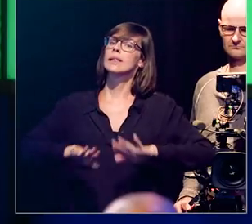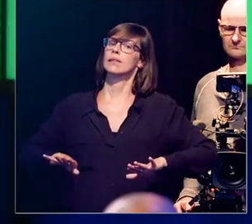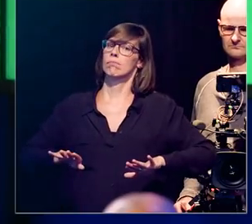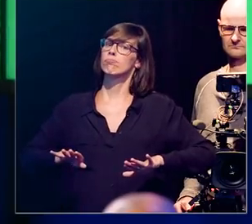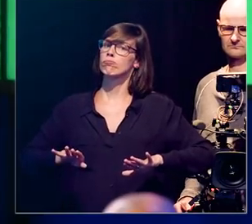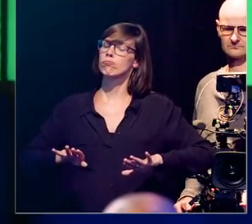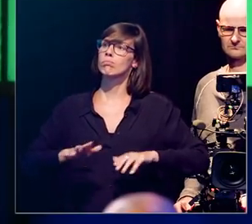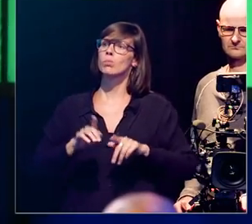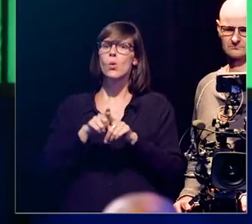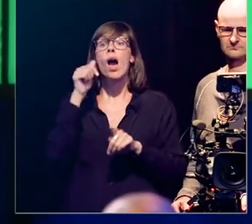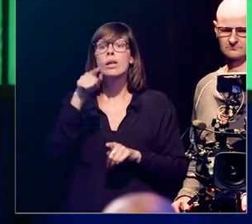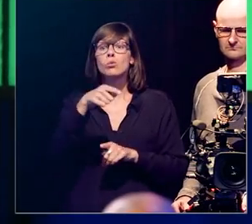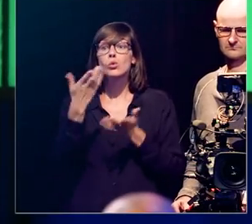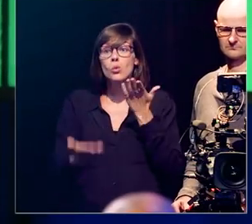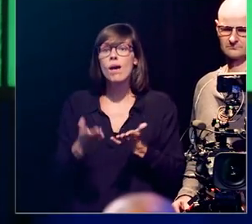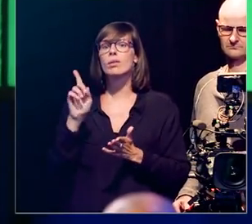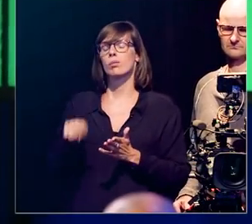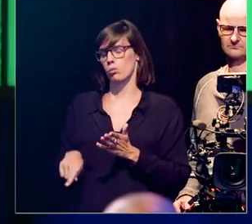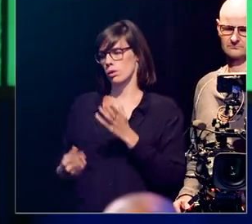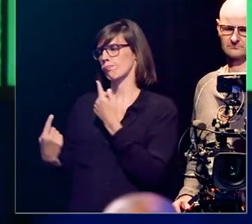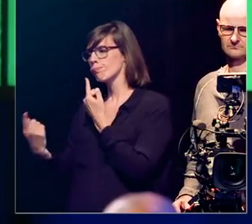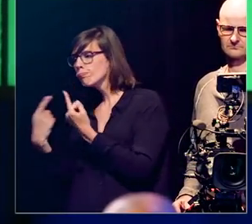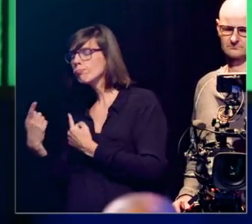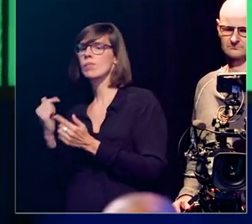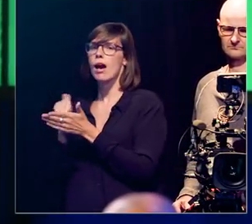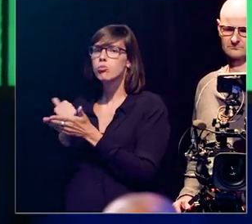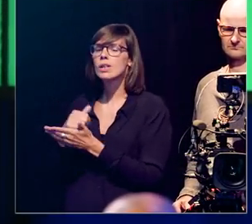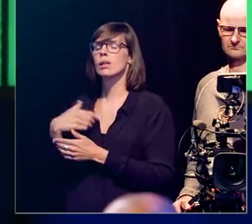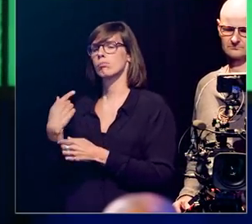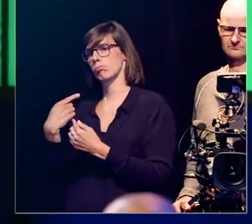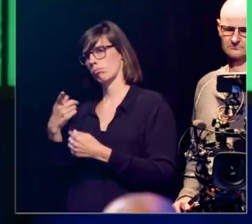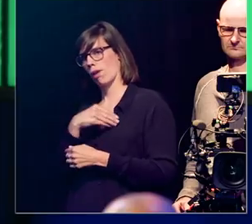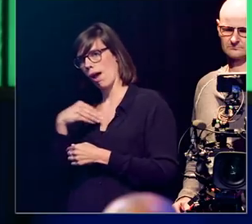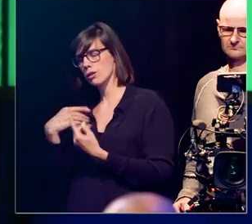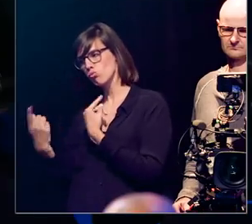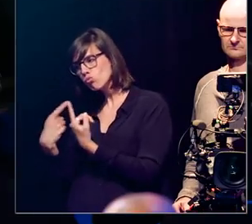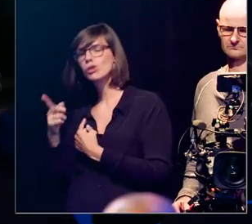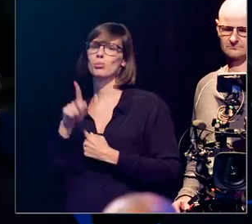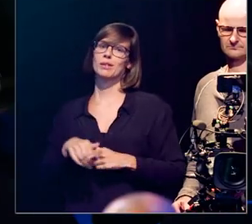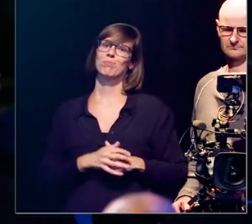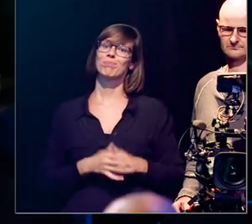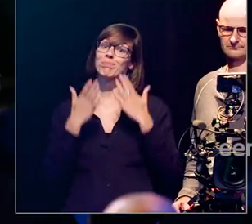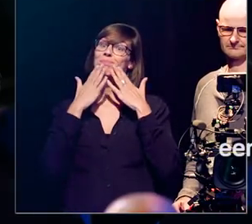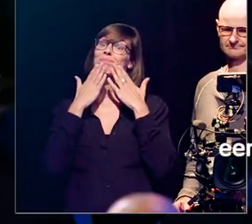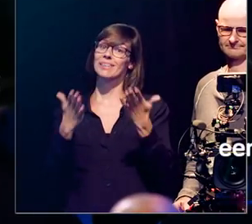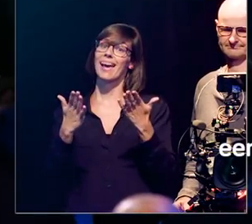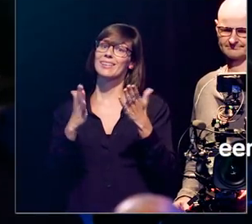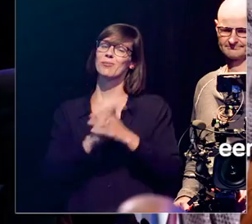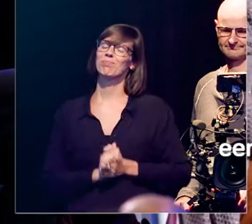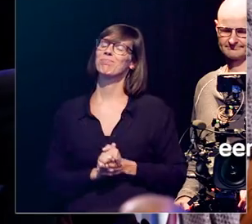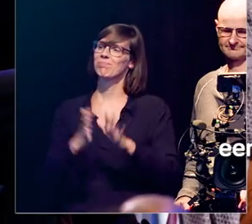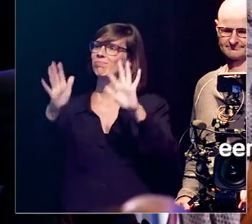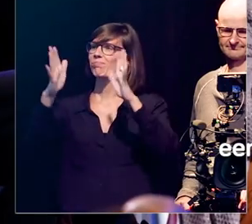En wanneer je twijfelt, opnieuw bespreek het met je apotheker, bespreek het met je arts. Dank. Dank u.